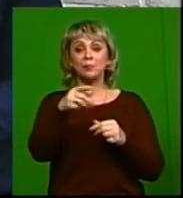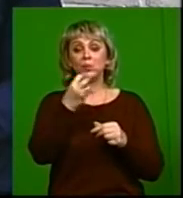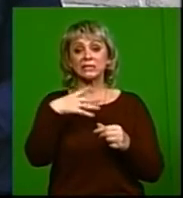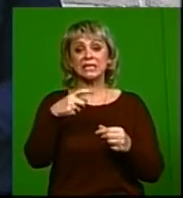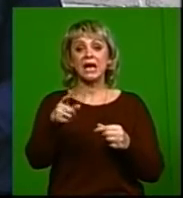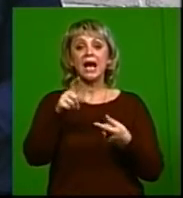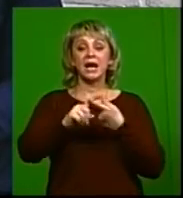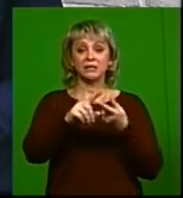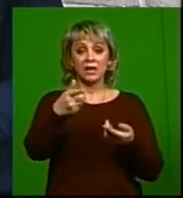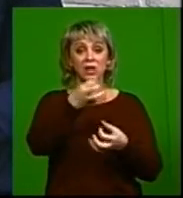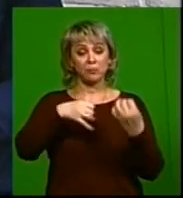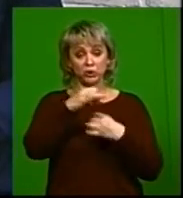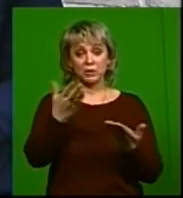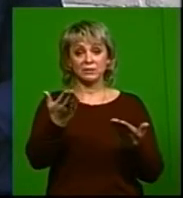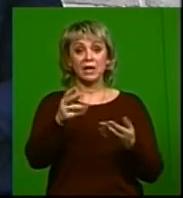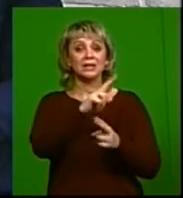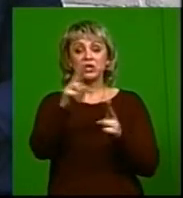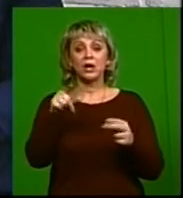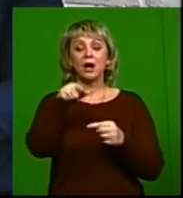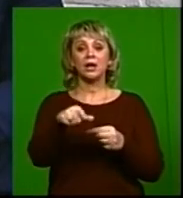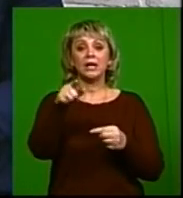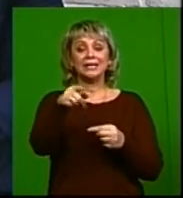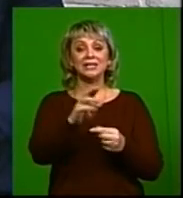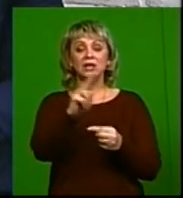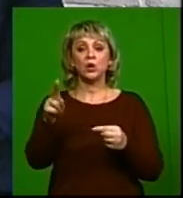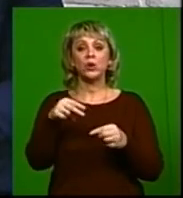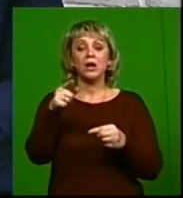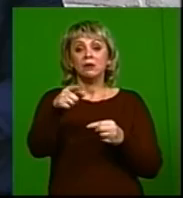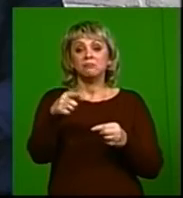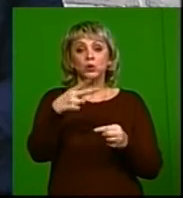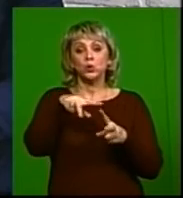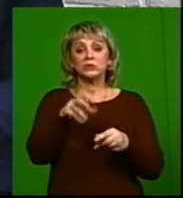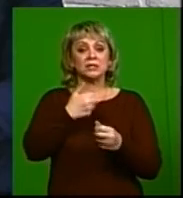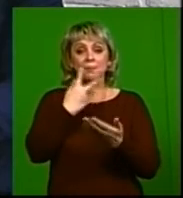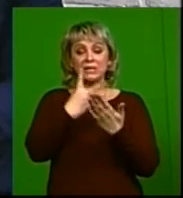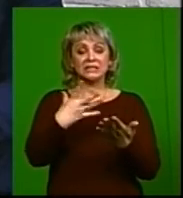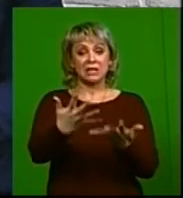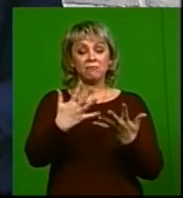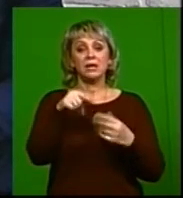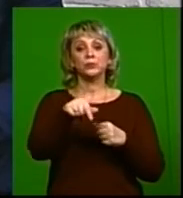ними в бытовом контакте общаемся, да, никак. И они для нас никакой угрозы не представляют. Это очень важно это понимать.